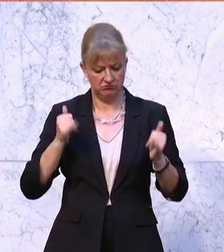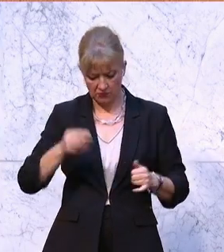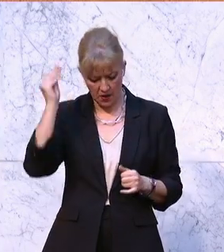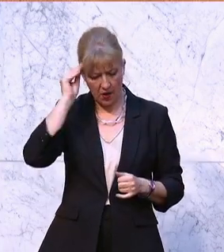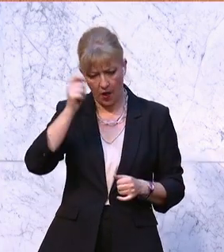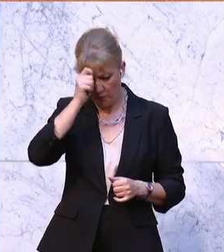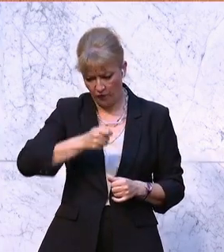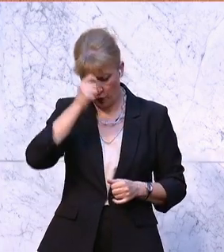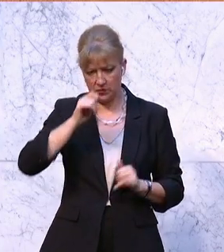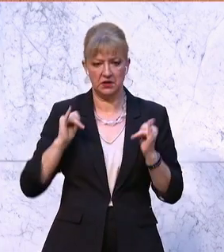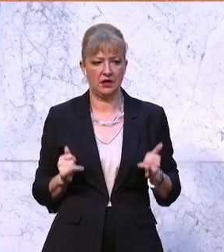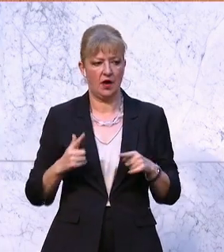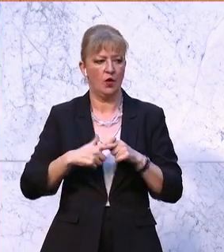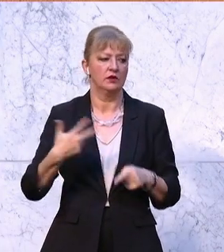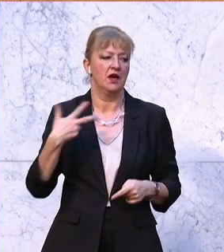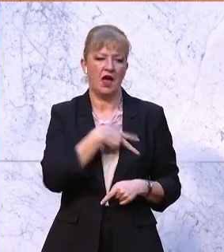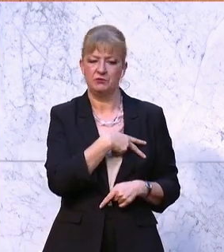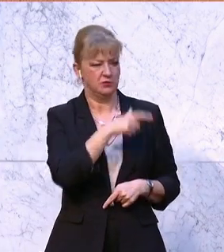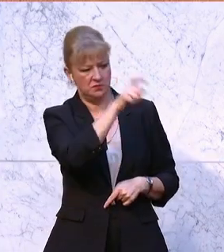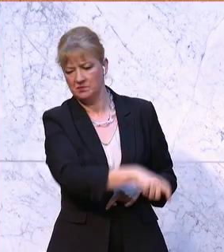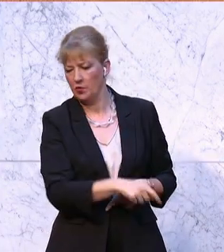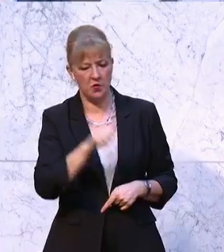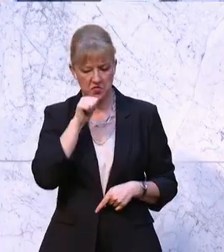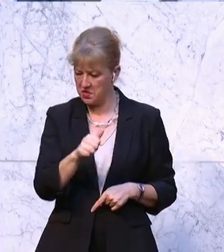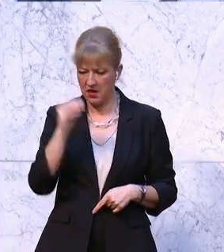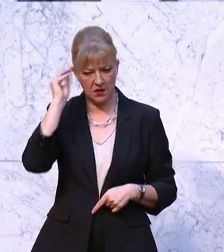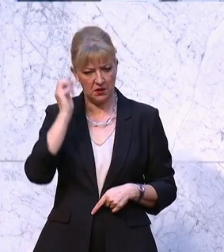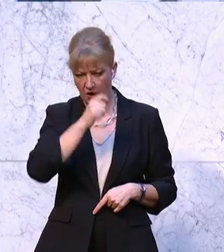und die SPÖ absolut nicht glaubwürdig ist.